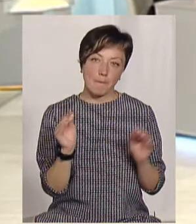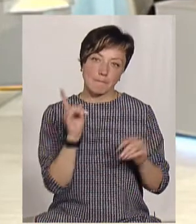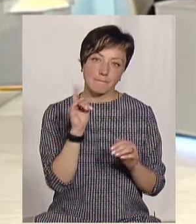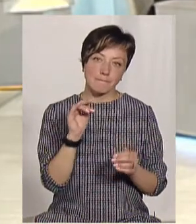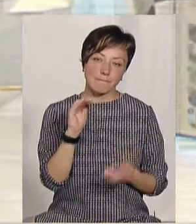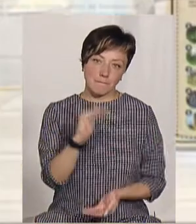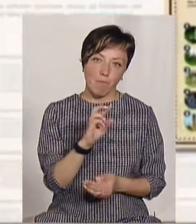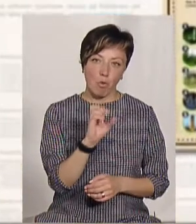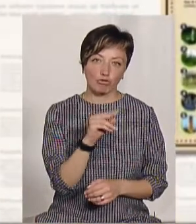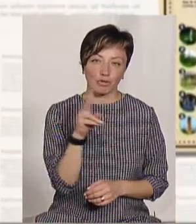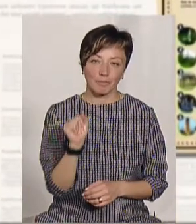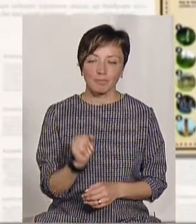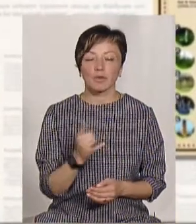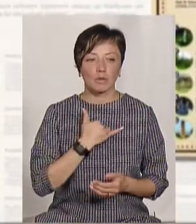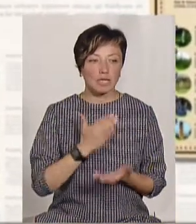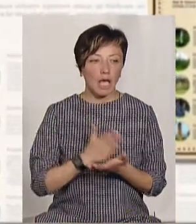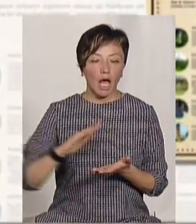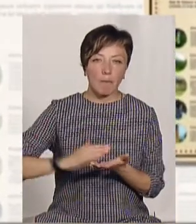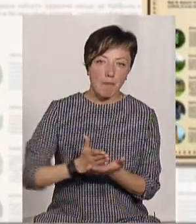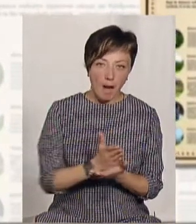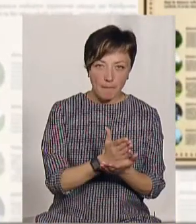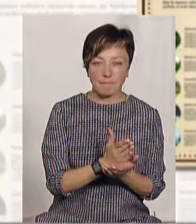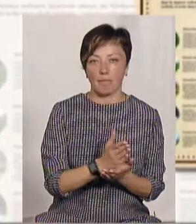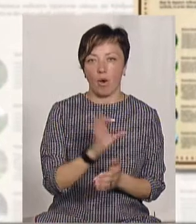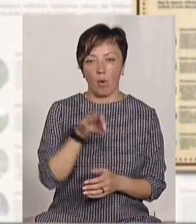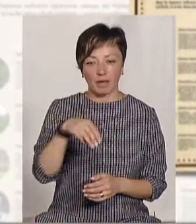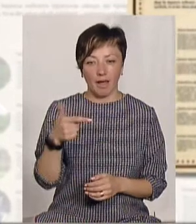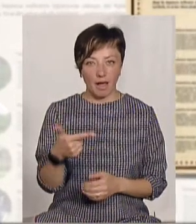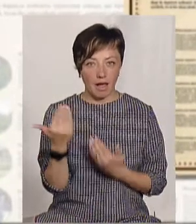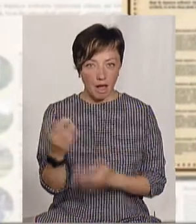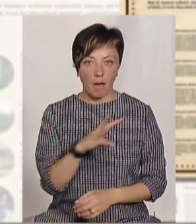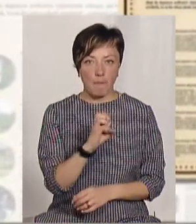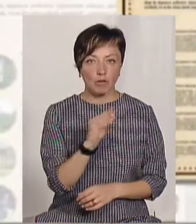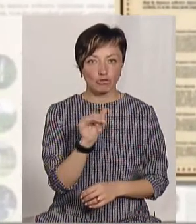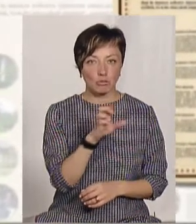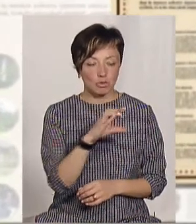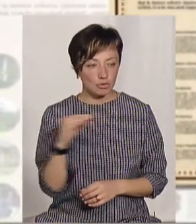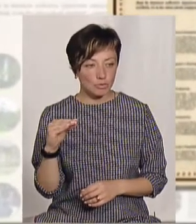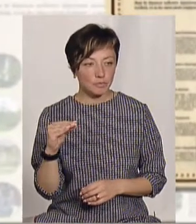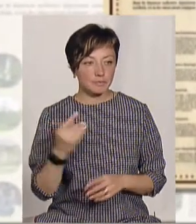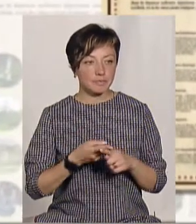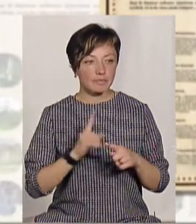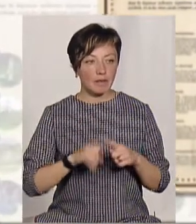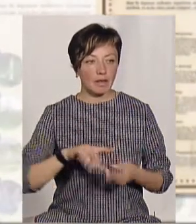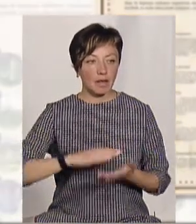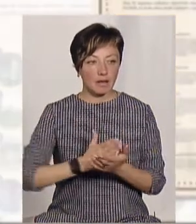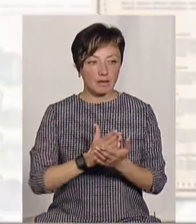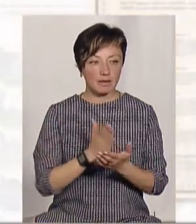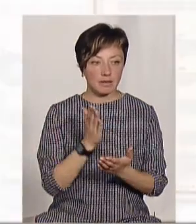навіть і далі туристична мапа Меджибіжської ТГ. От зараз на екрані є ця карта.